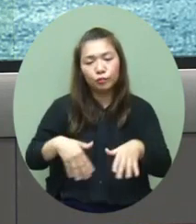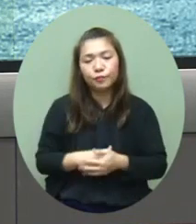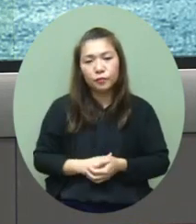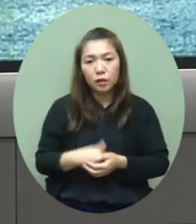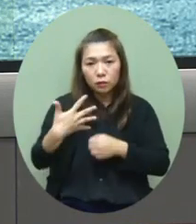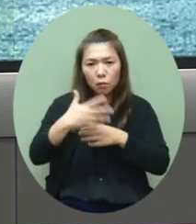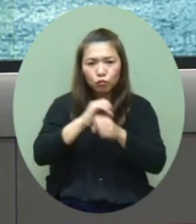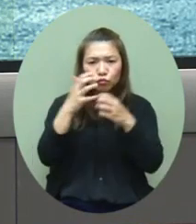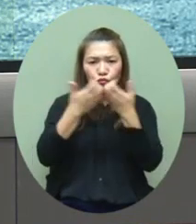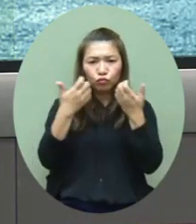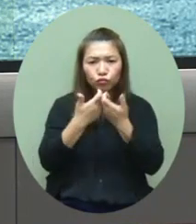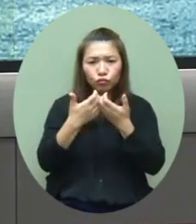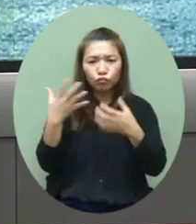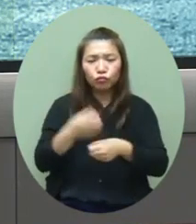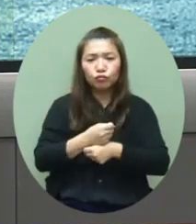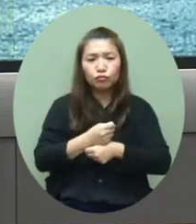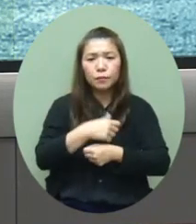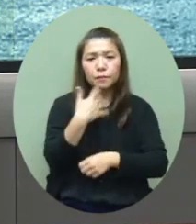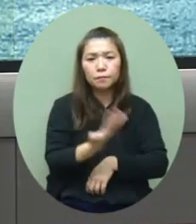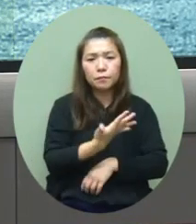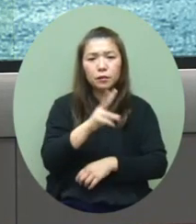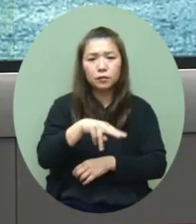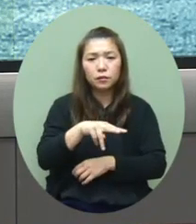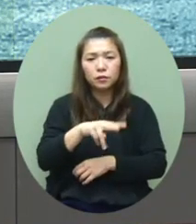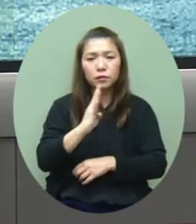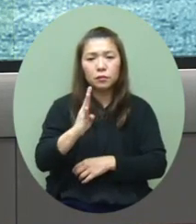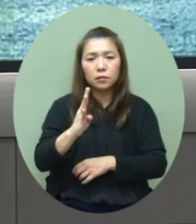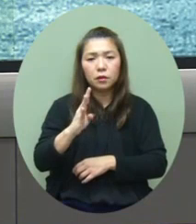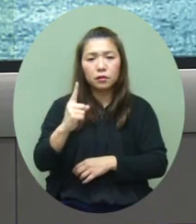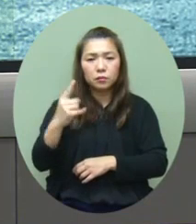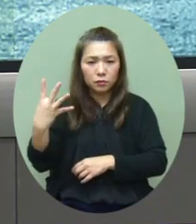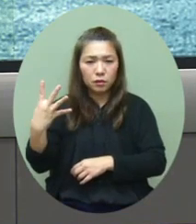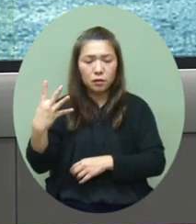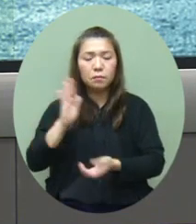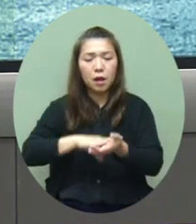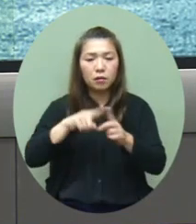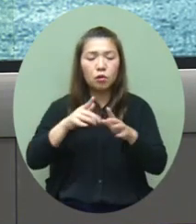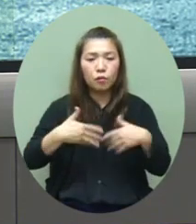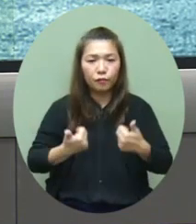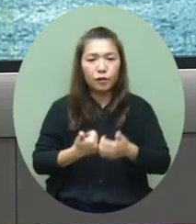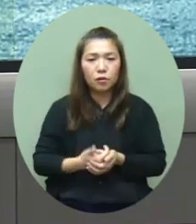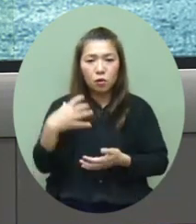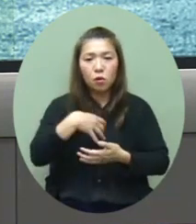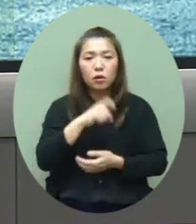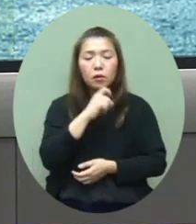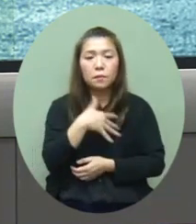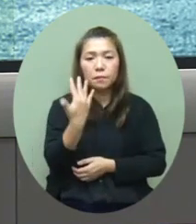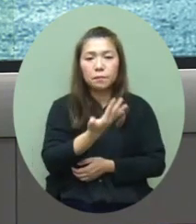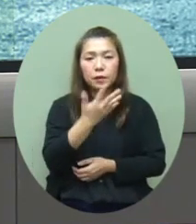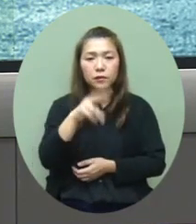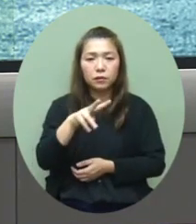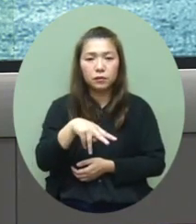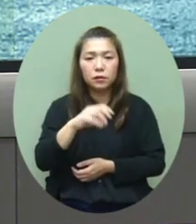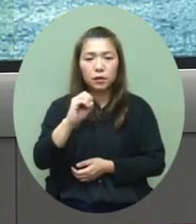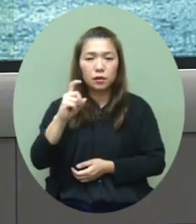第五波疫情至今总共有52,414名的病人康复其中包括了52,